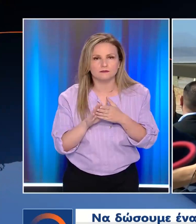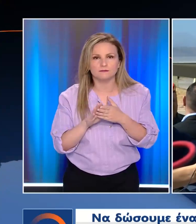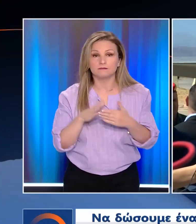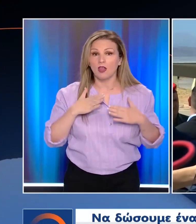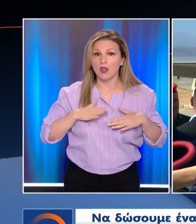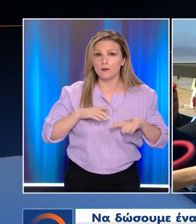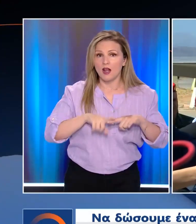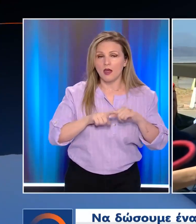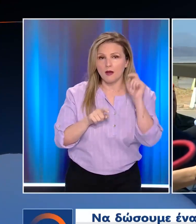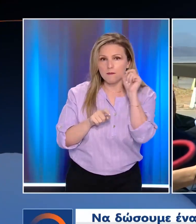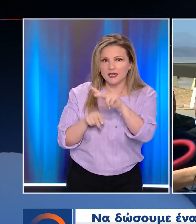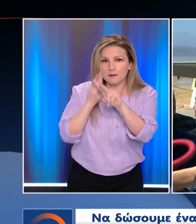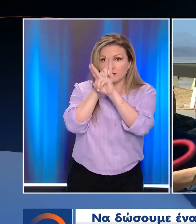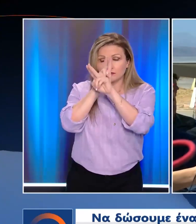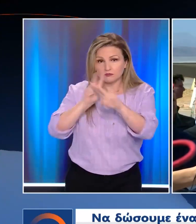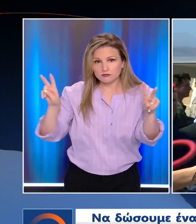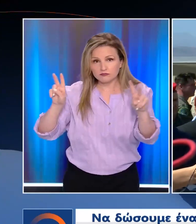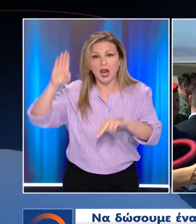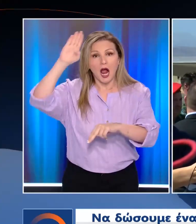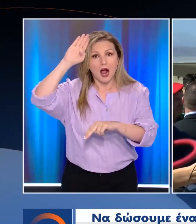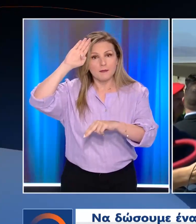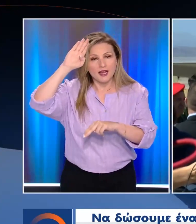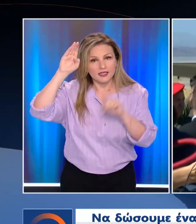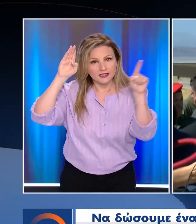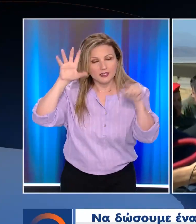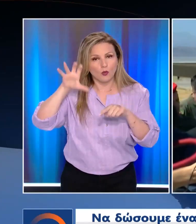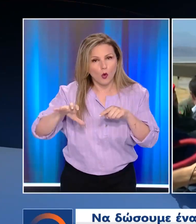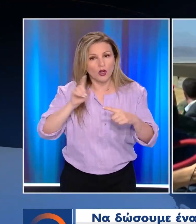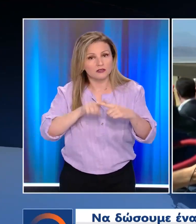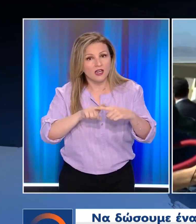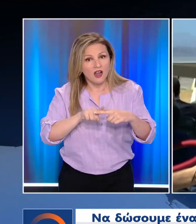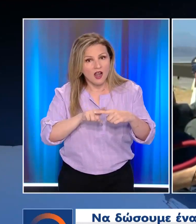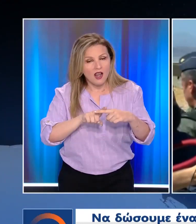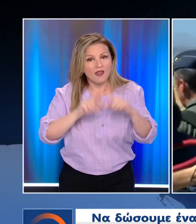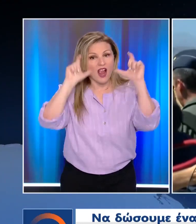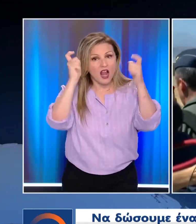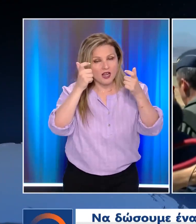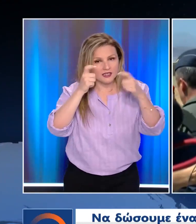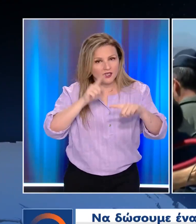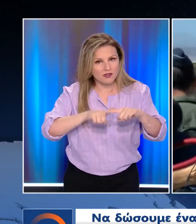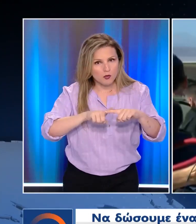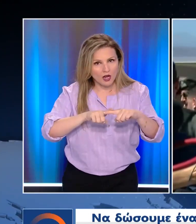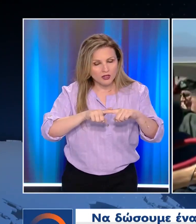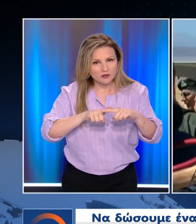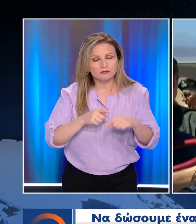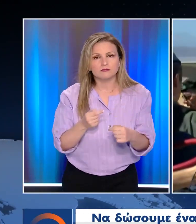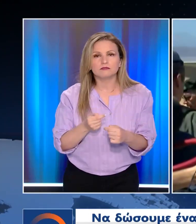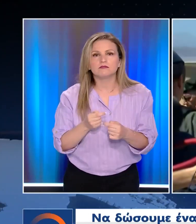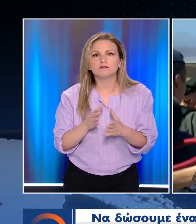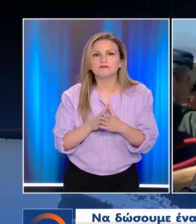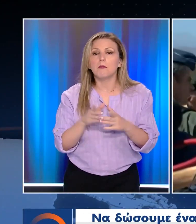ένα μήνυμα ότι οι Ηνωμένες Πολιτείες της Αμερικής και η Ελληνική Δημοκρατία στέκονται μαζί